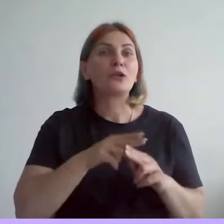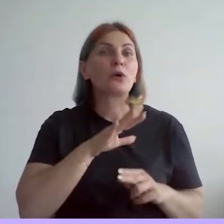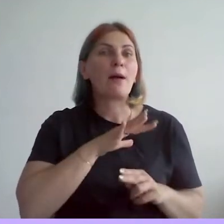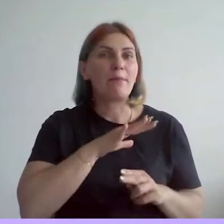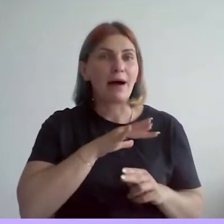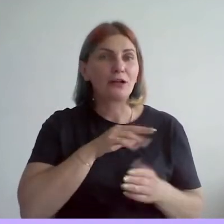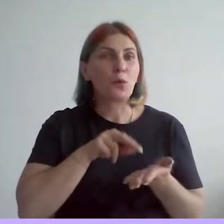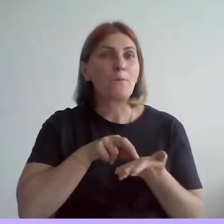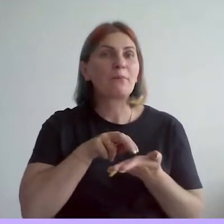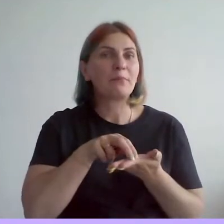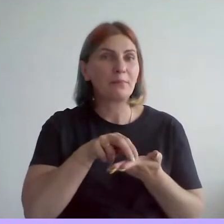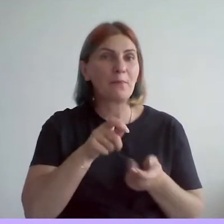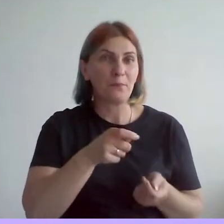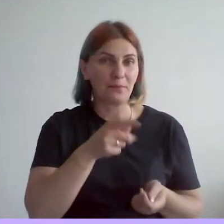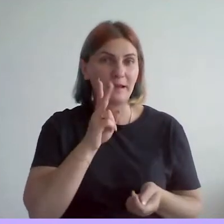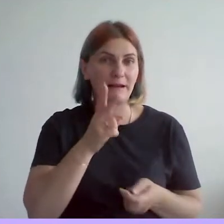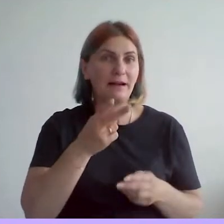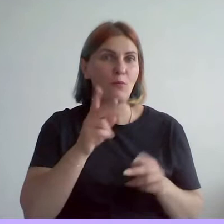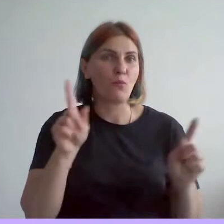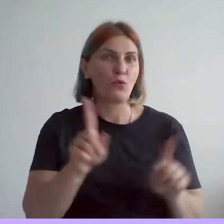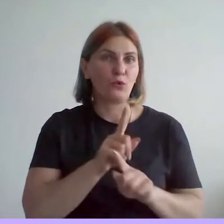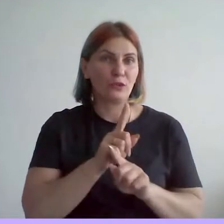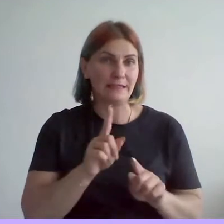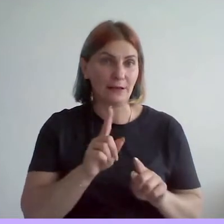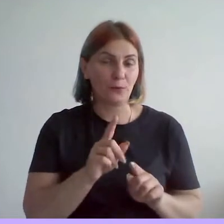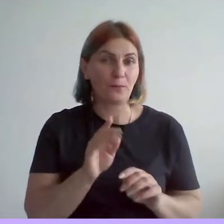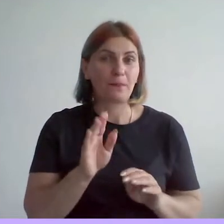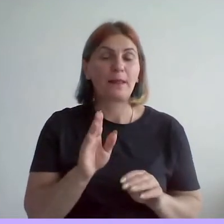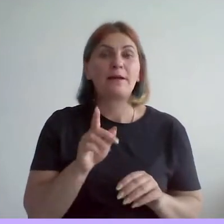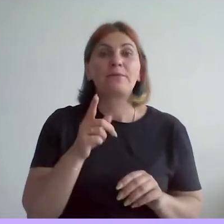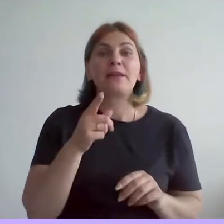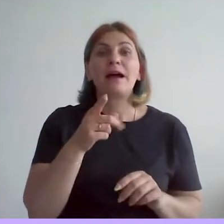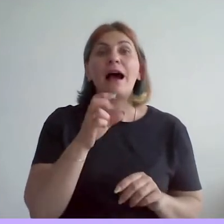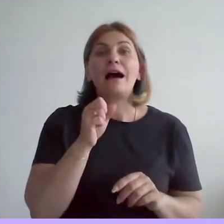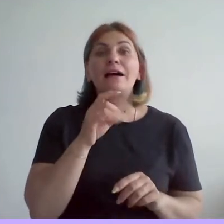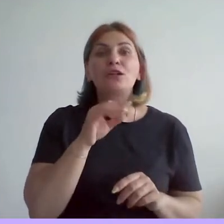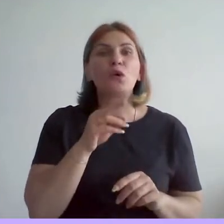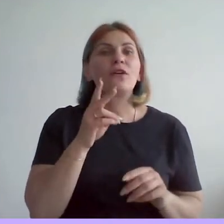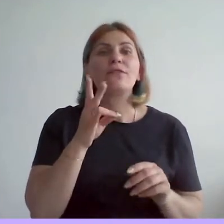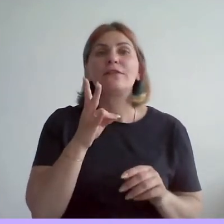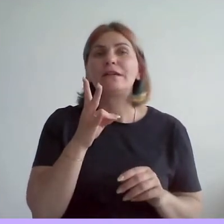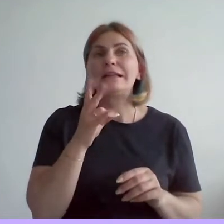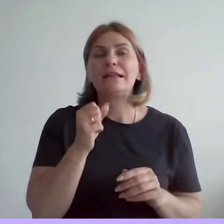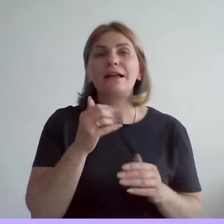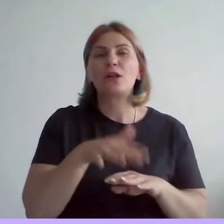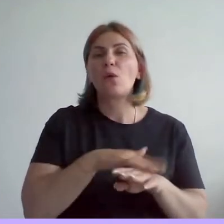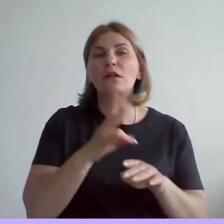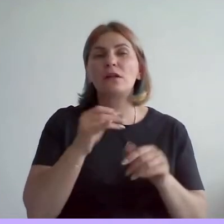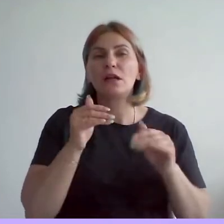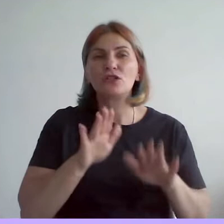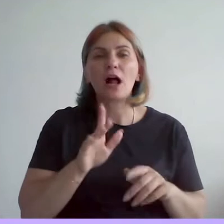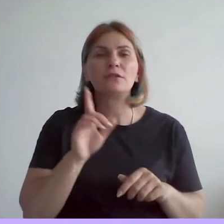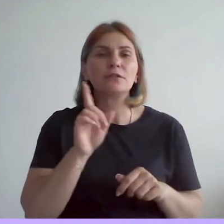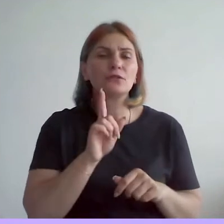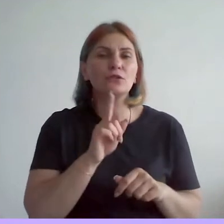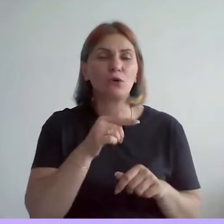нашему музею. Адольф Сио очень долго не решался отойти от службы для того, чтобы заняться только,